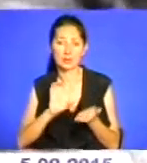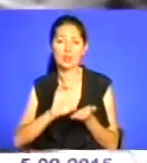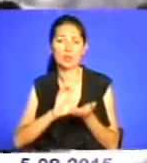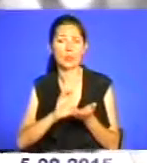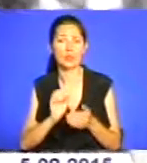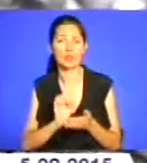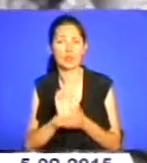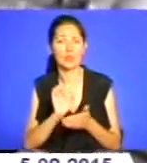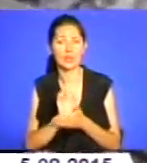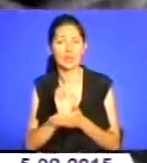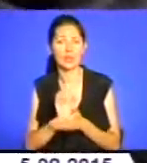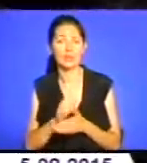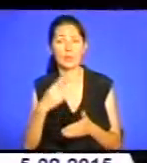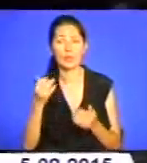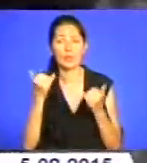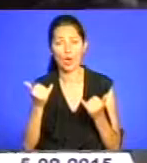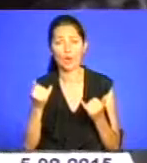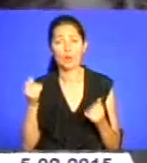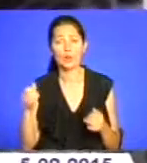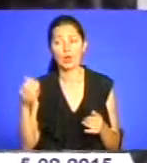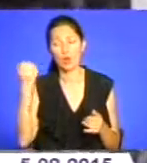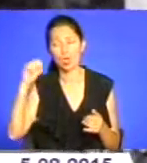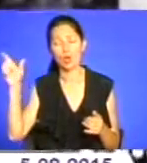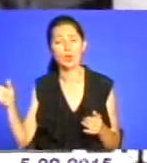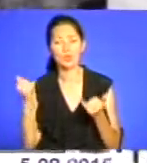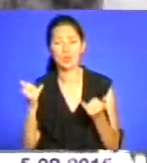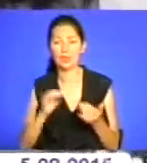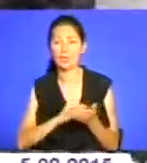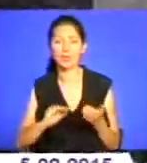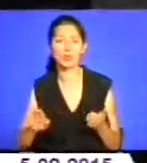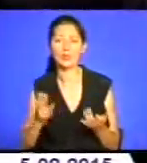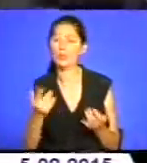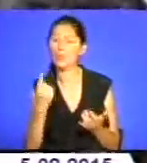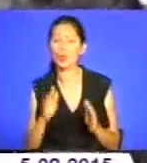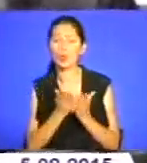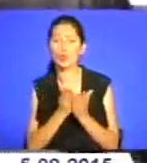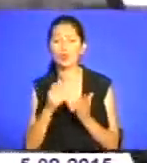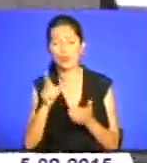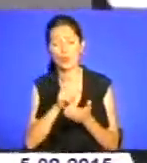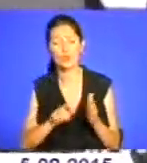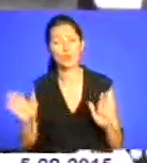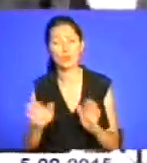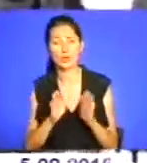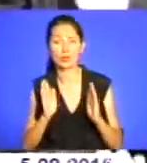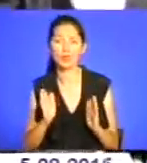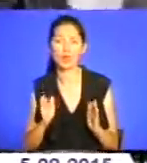долями тих наших патріотів, наших бійців, наших самовідвержених волонтерів, які